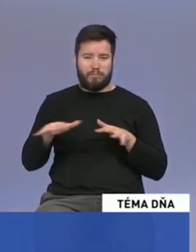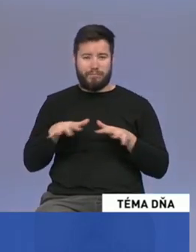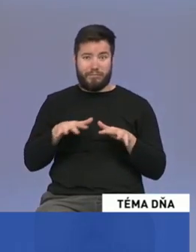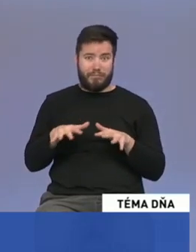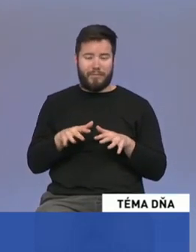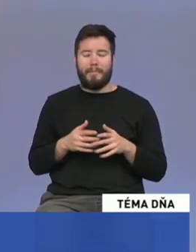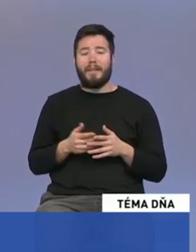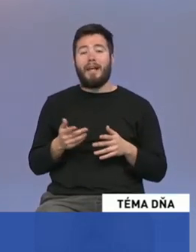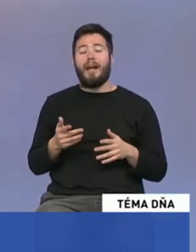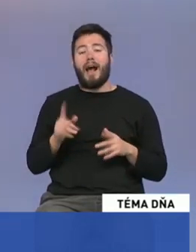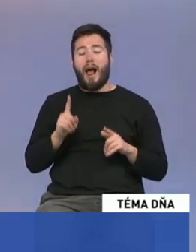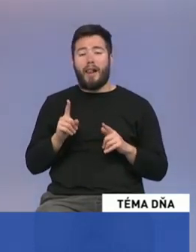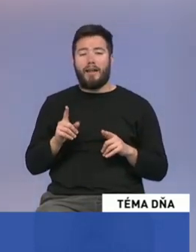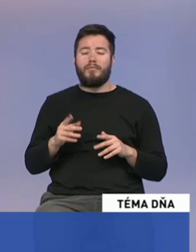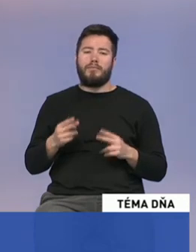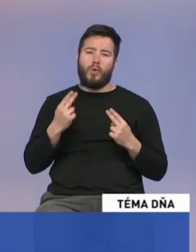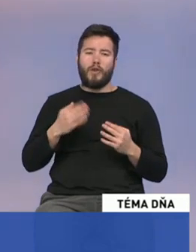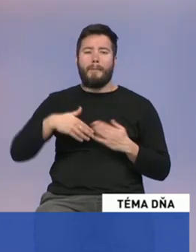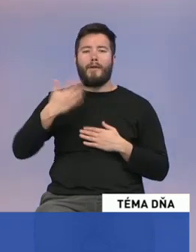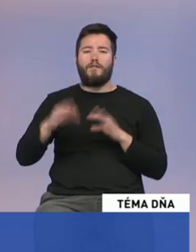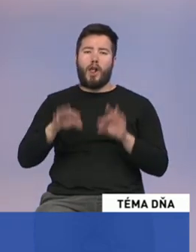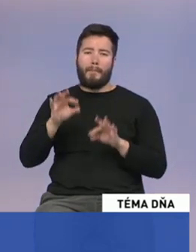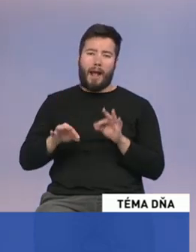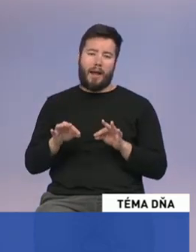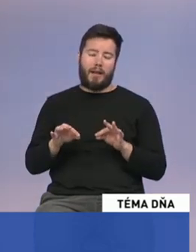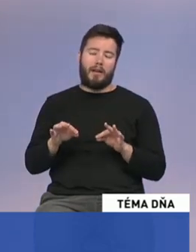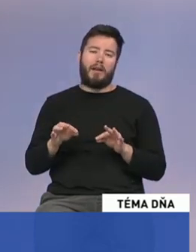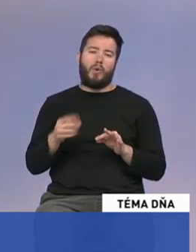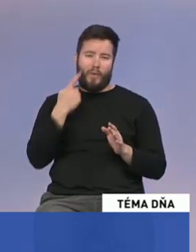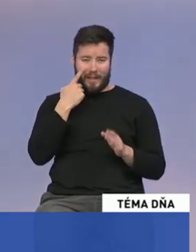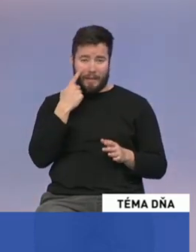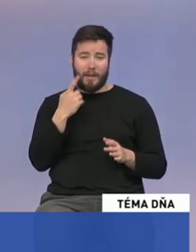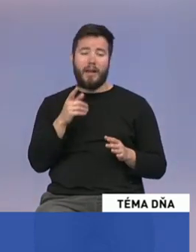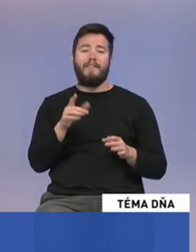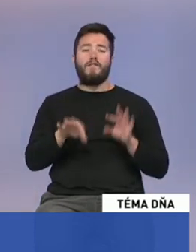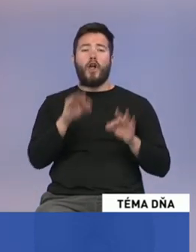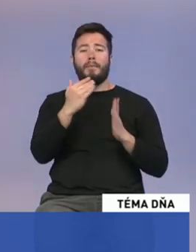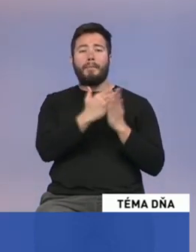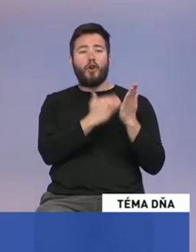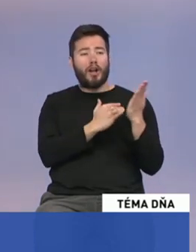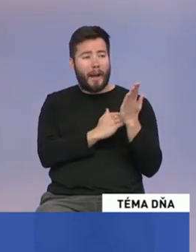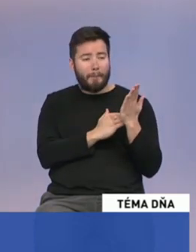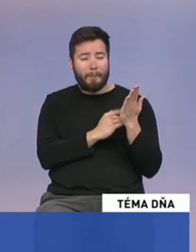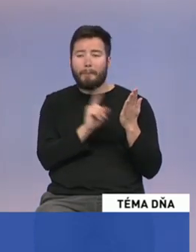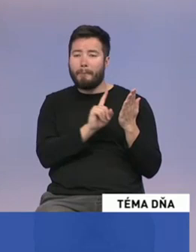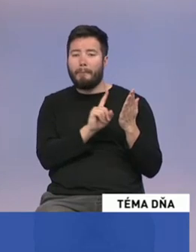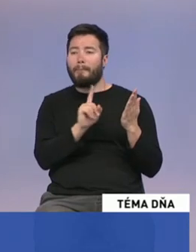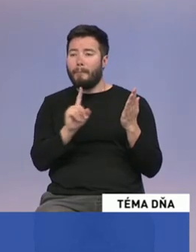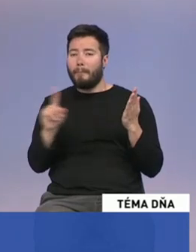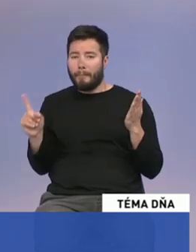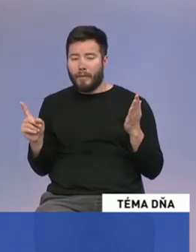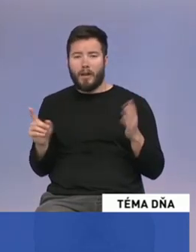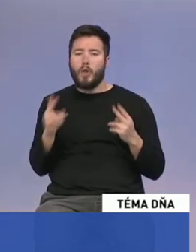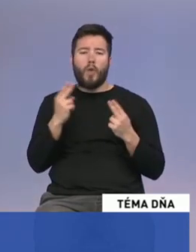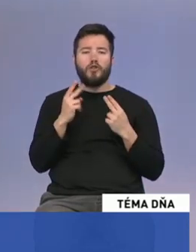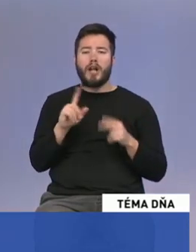rozhodne, pretože musia rozhodovať v prvom rade volebné programy. A samozrejme, tu nejde o to, že kdo bude mať akú stoličku, ale ide o